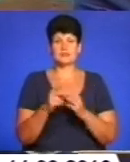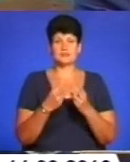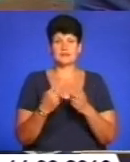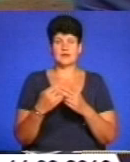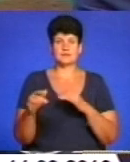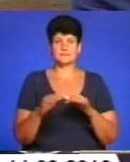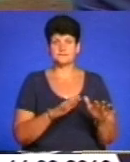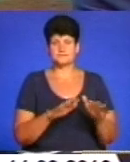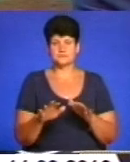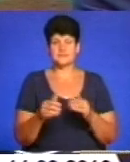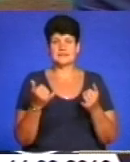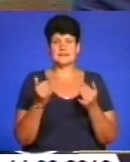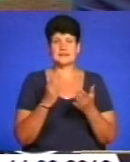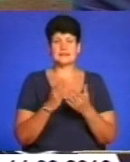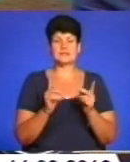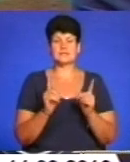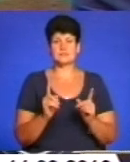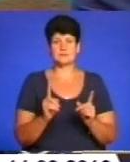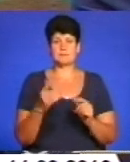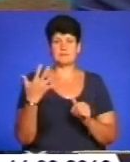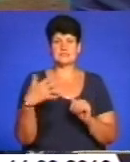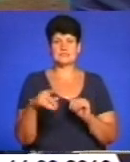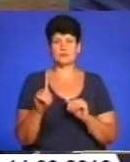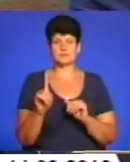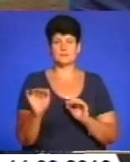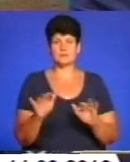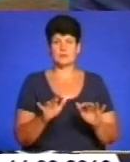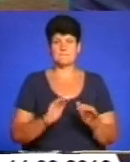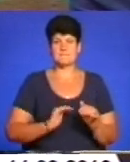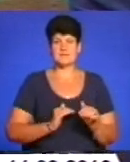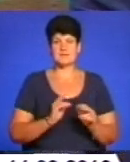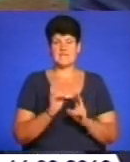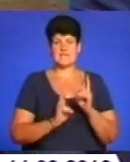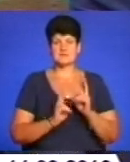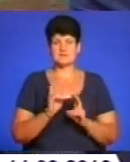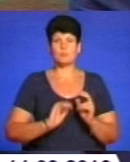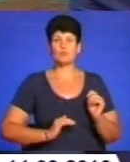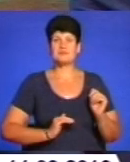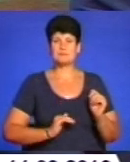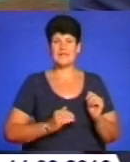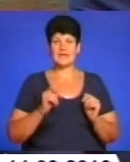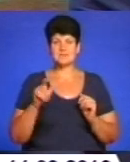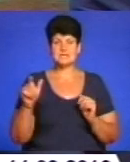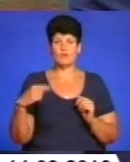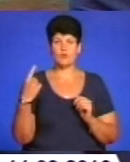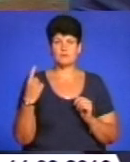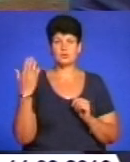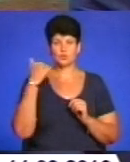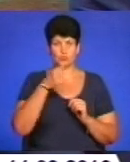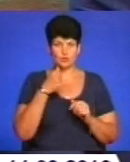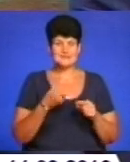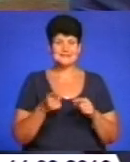спроваджень. Зараз лише є 51 провадження по підприємствах, по підприємцях в області. Минулому році цей